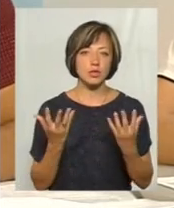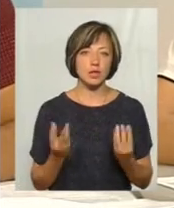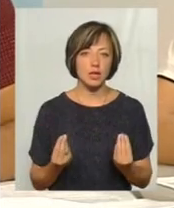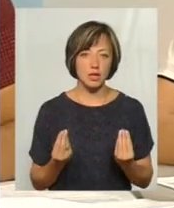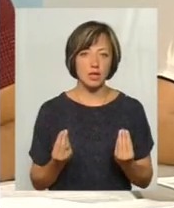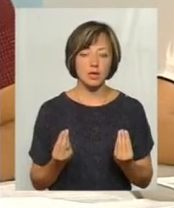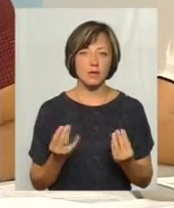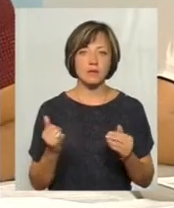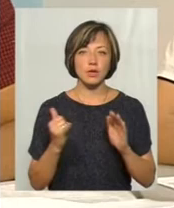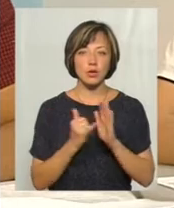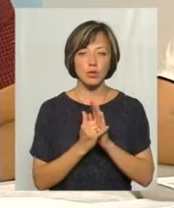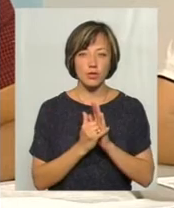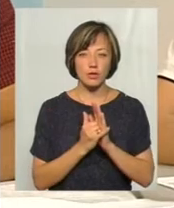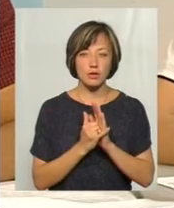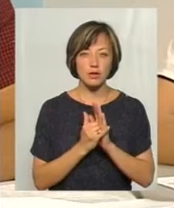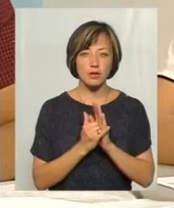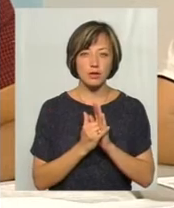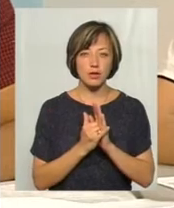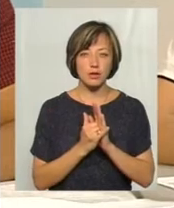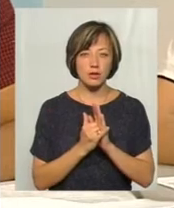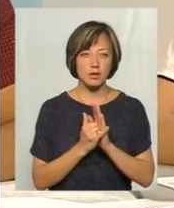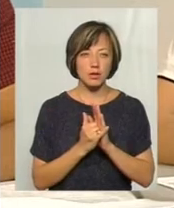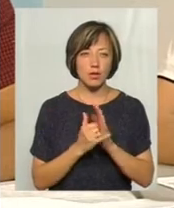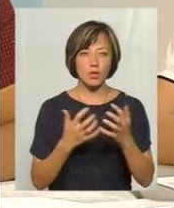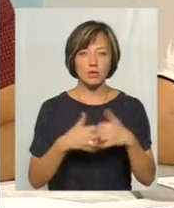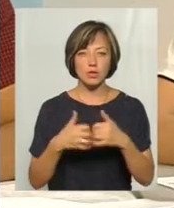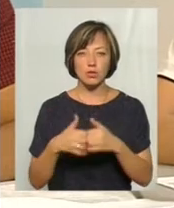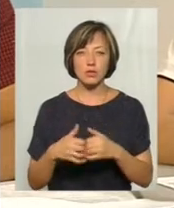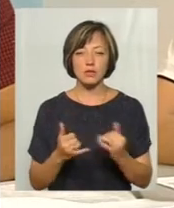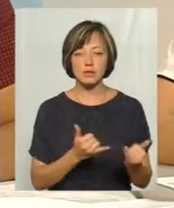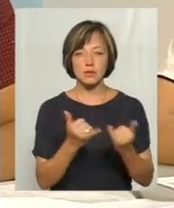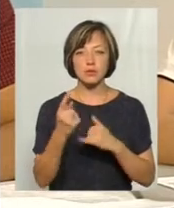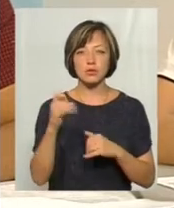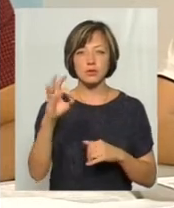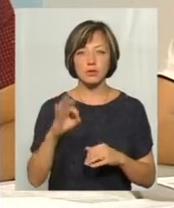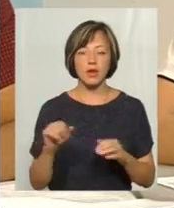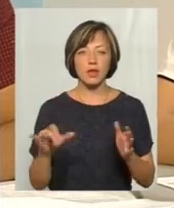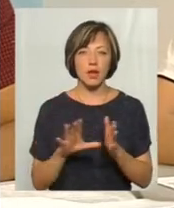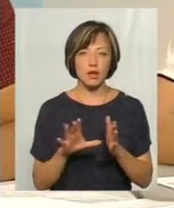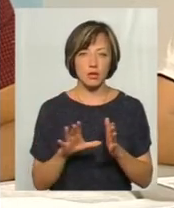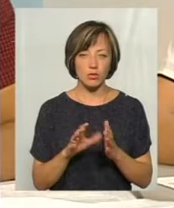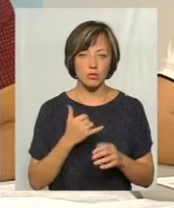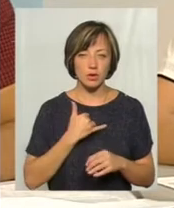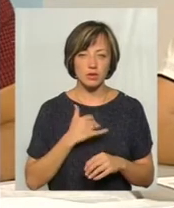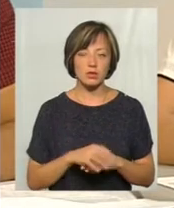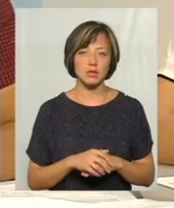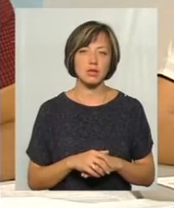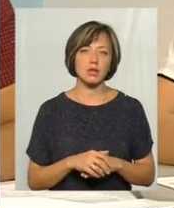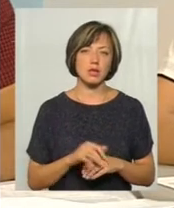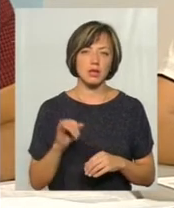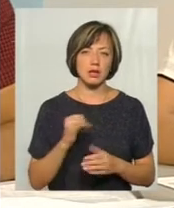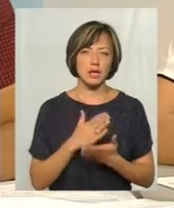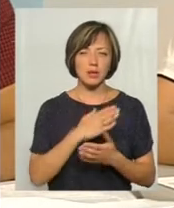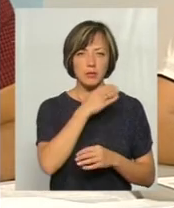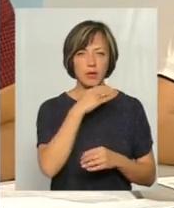і з встановленням мікогенераційних установок, які забезпечують підприємство 100% електроенергії. І є